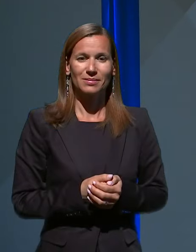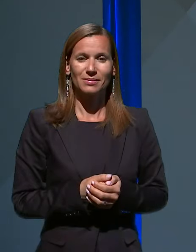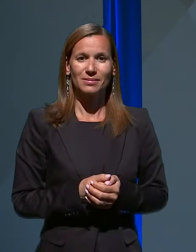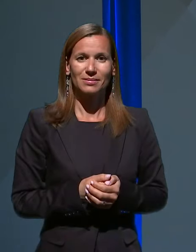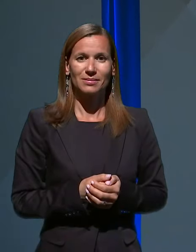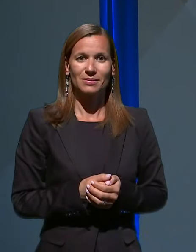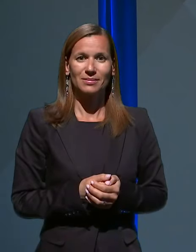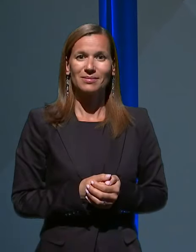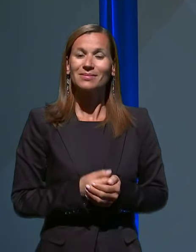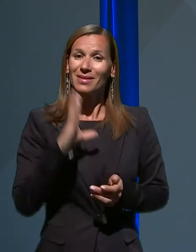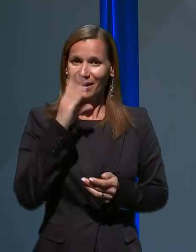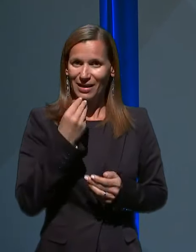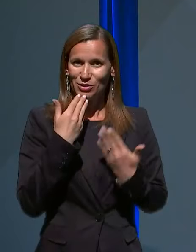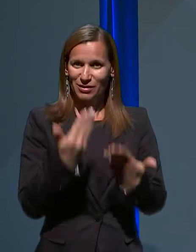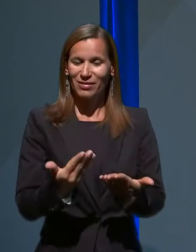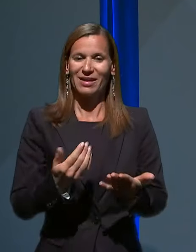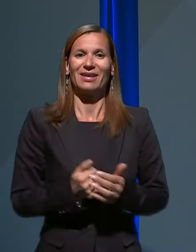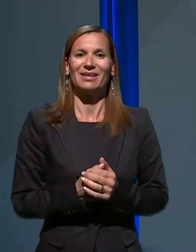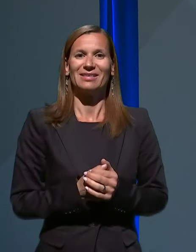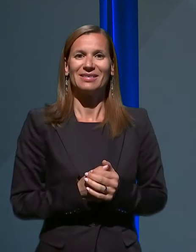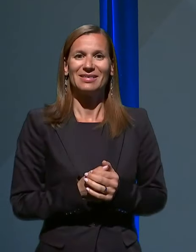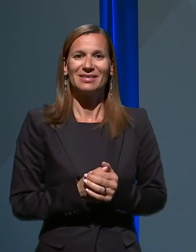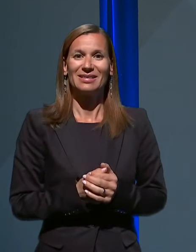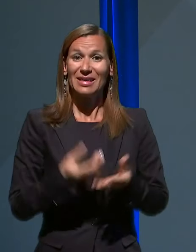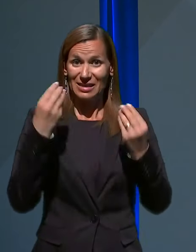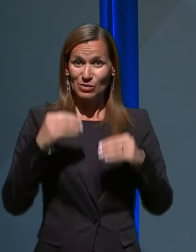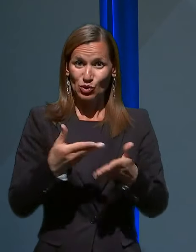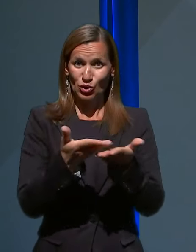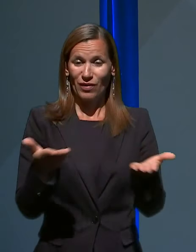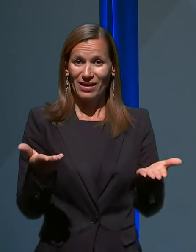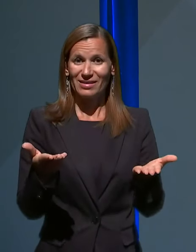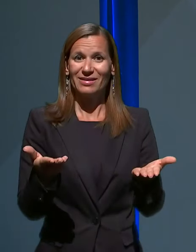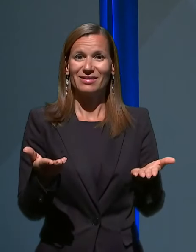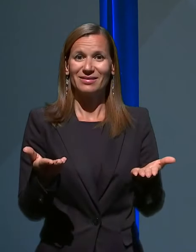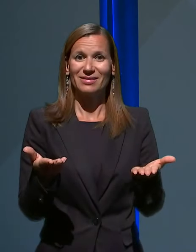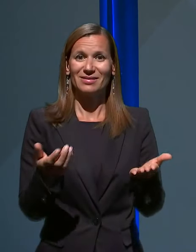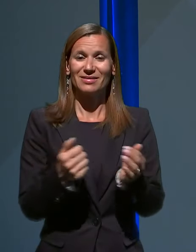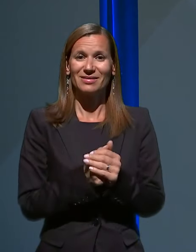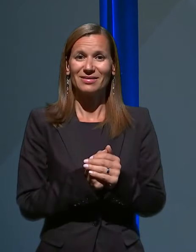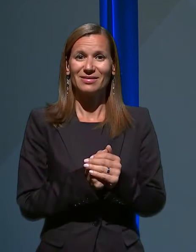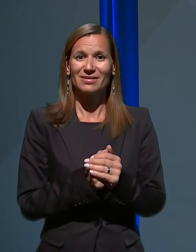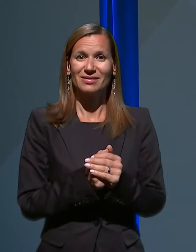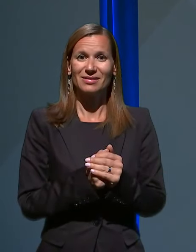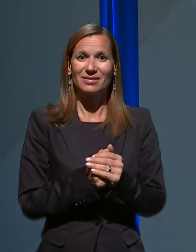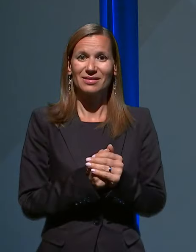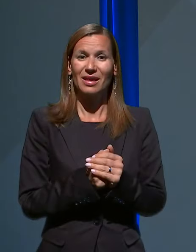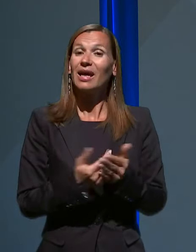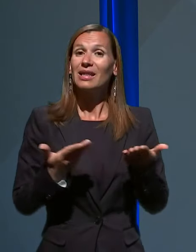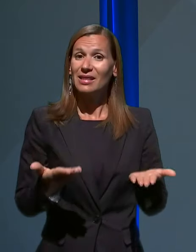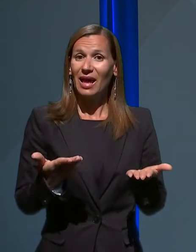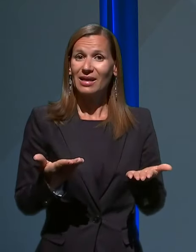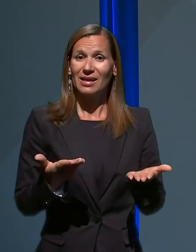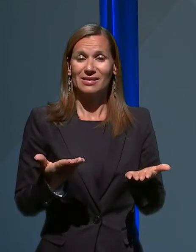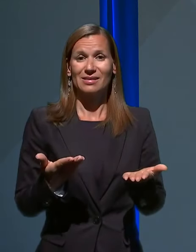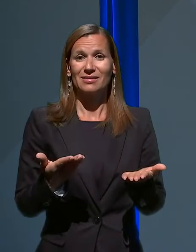Najlepša hvala. Spoštovanje in spoštovani. Danes nas najprej